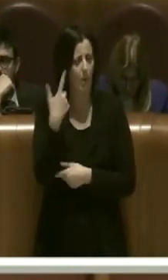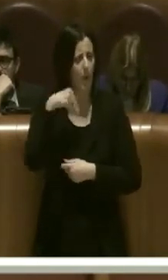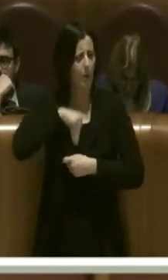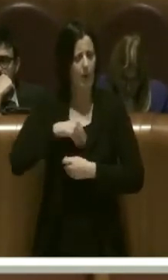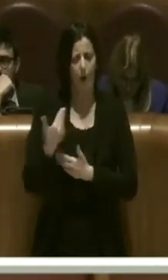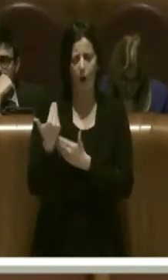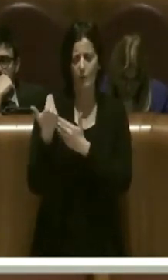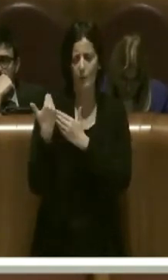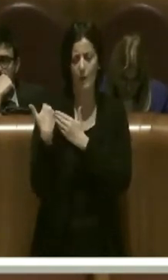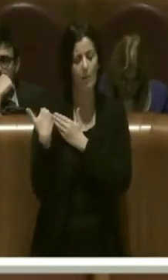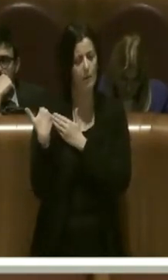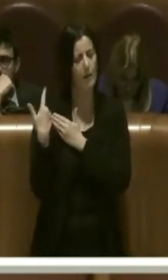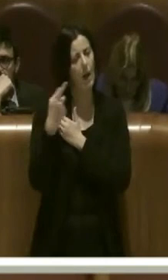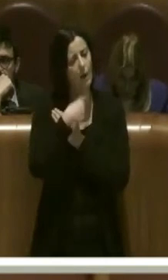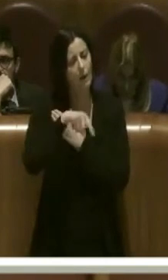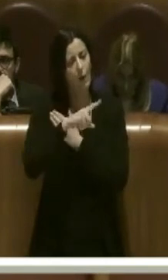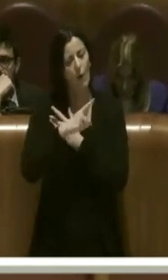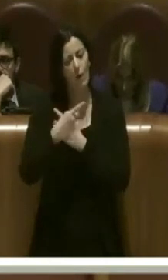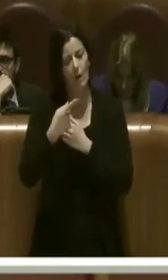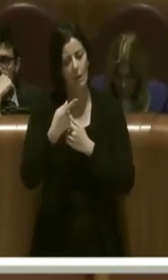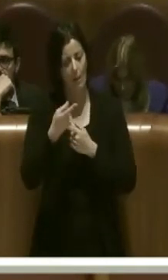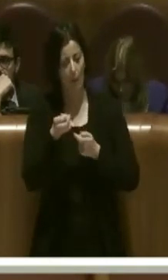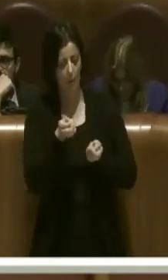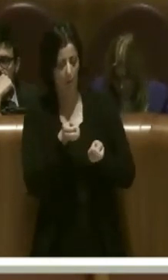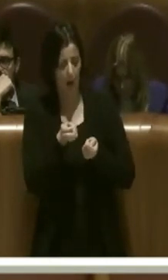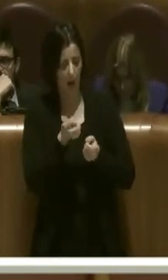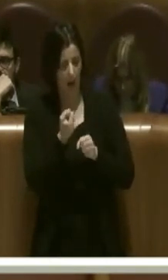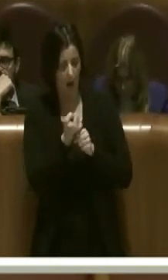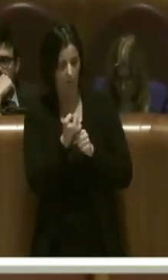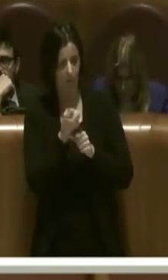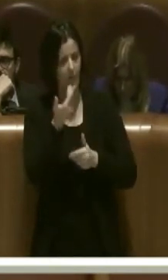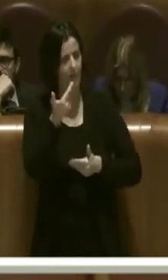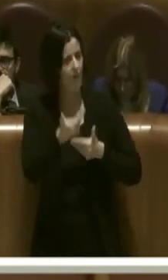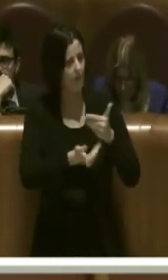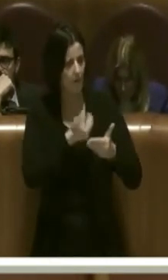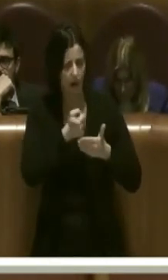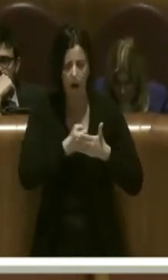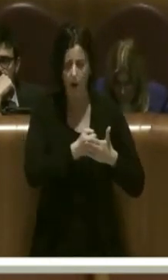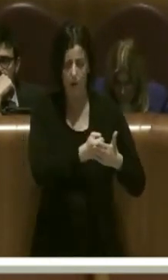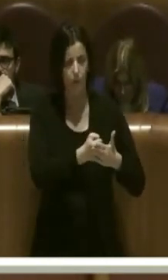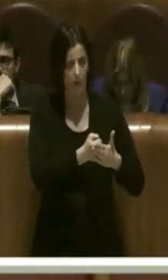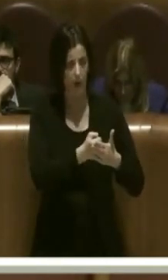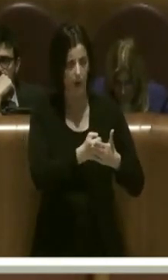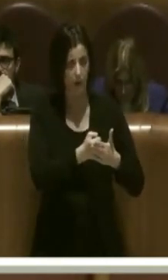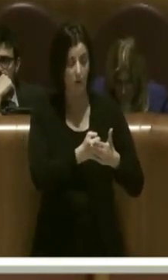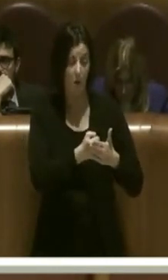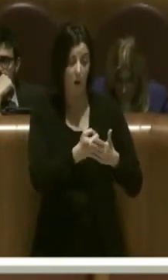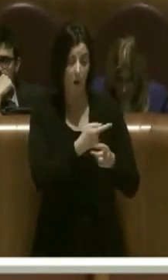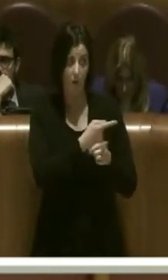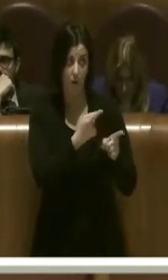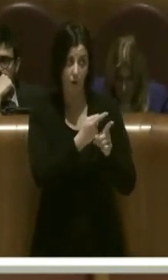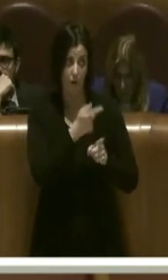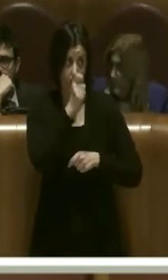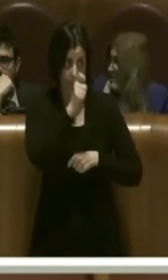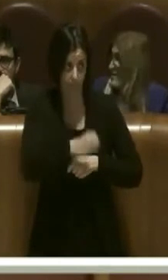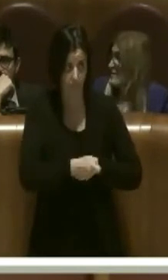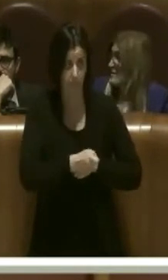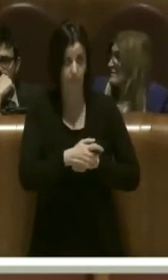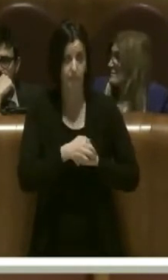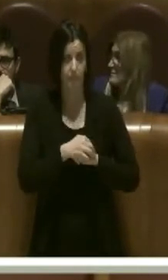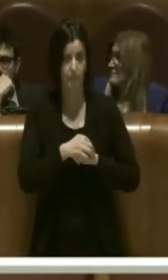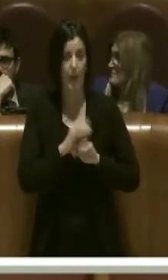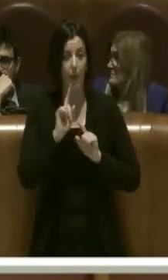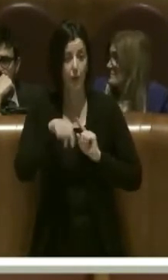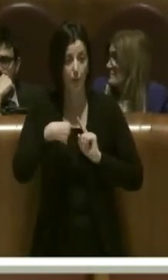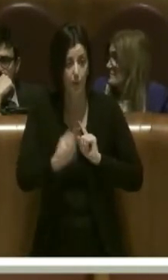abbiamo aiutato a portare avanti questa manovra economica per la città e credo che questo ci vada riconosciuto. Dopodiché ci aspettiamo